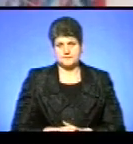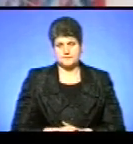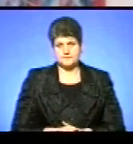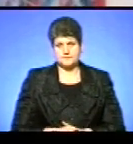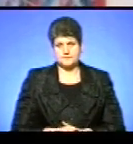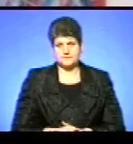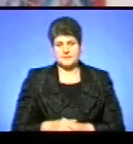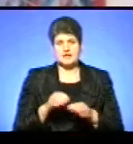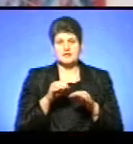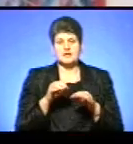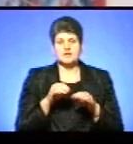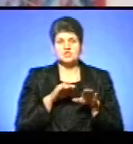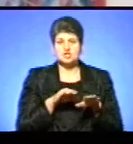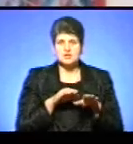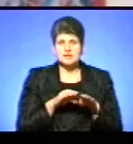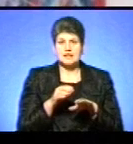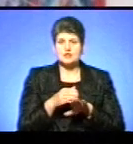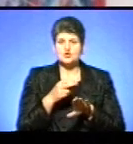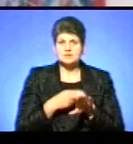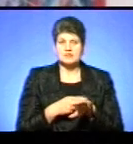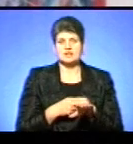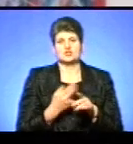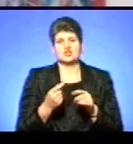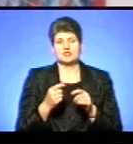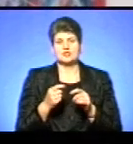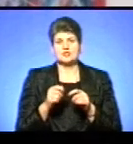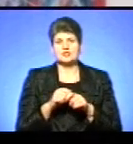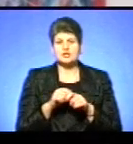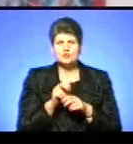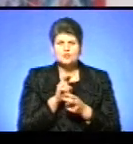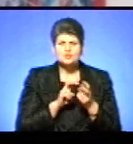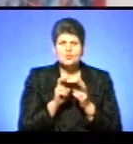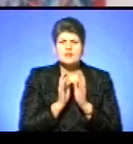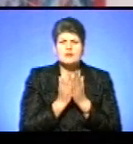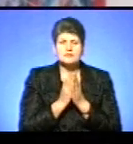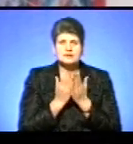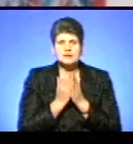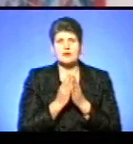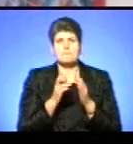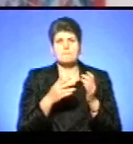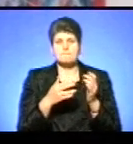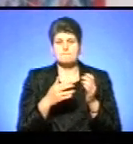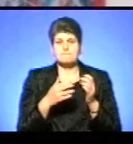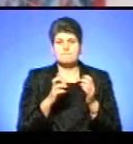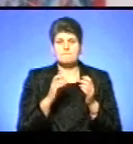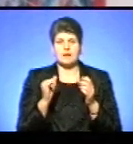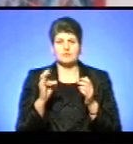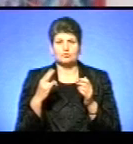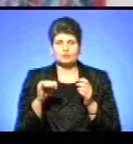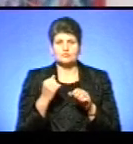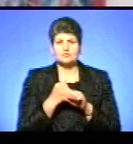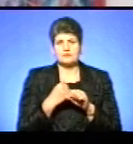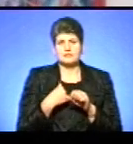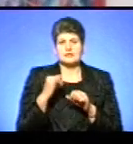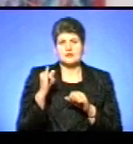Шила я чобітки, шкіри по старовинних ескізах, відшукувала в книгах. Бандуру мені створив Ігор